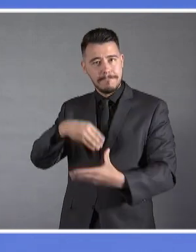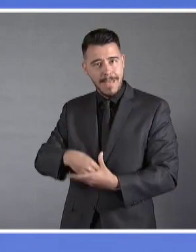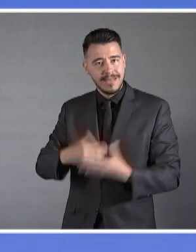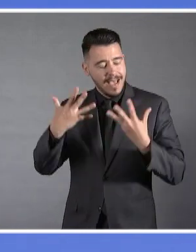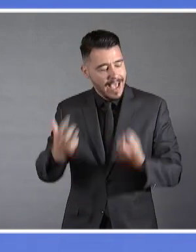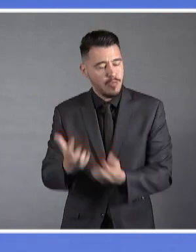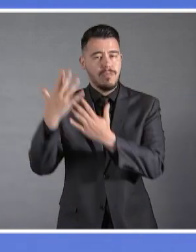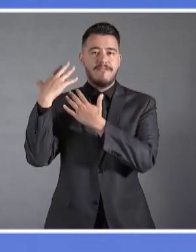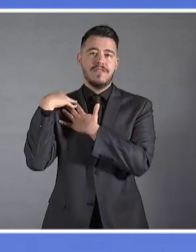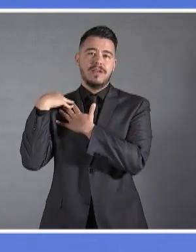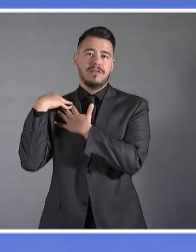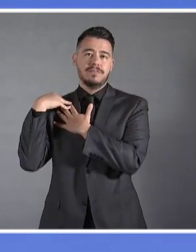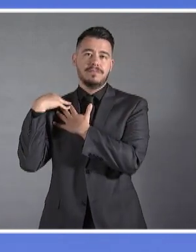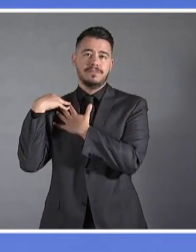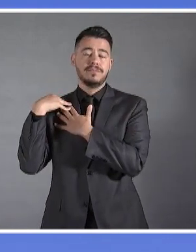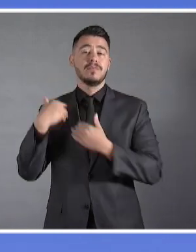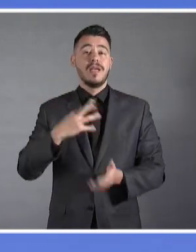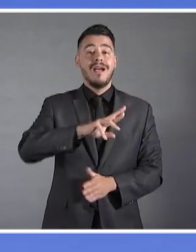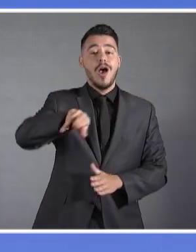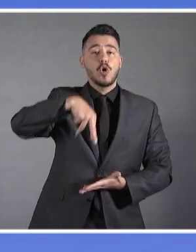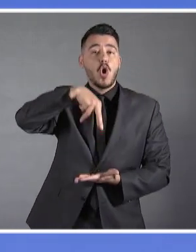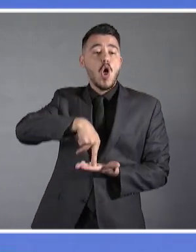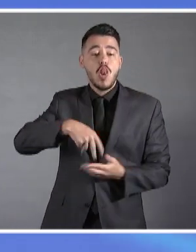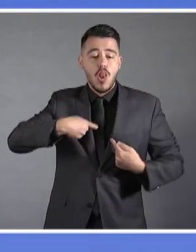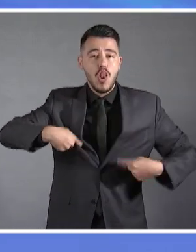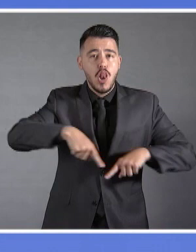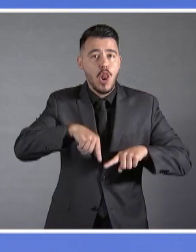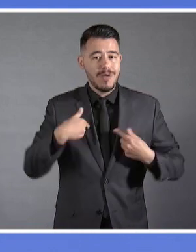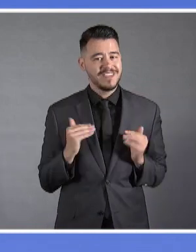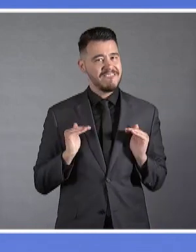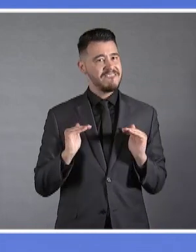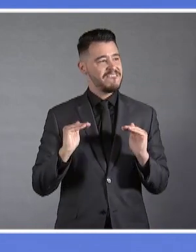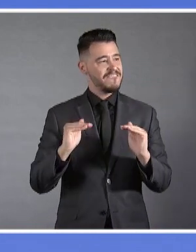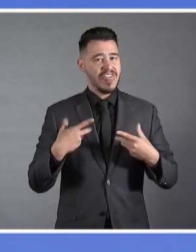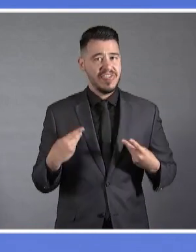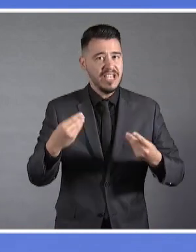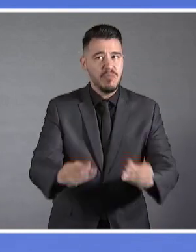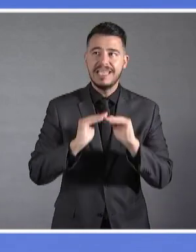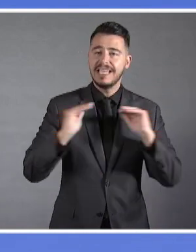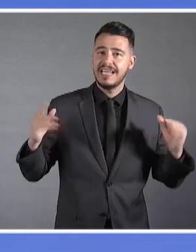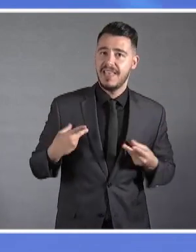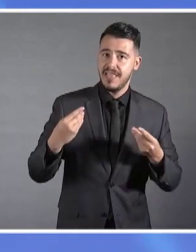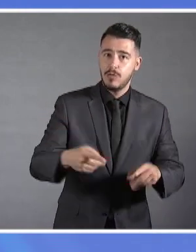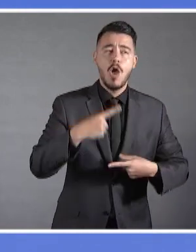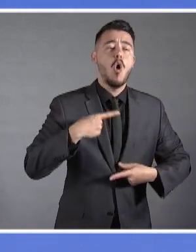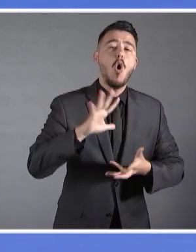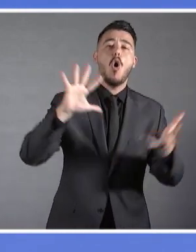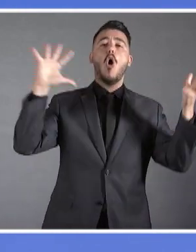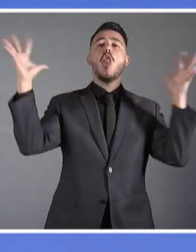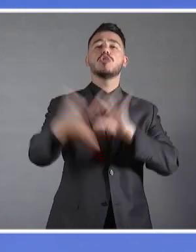τον ρόλο της τον αναγνωρίζουν πλέον όλοι. Φίλες και φίλοι, τον τελευταίο καιρό